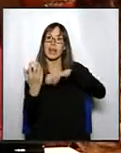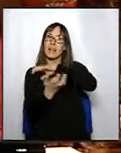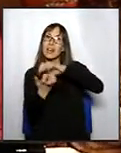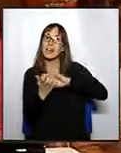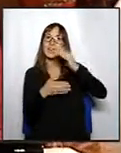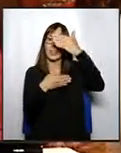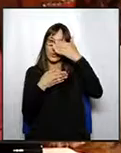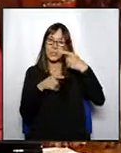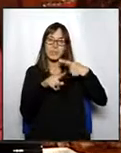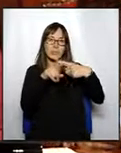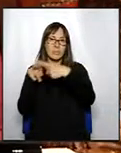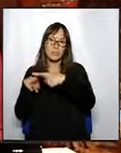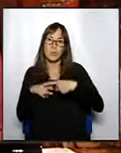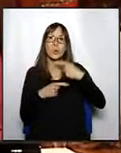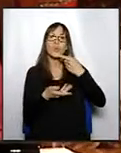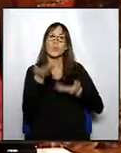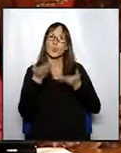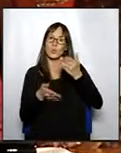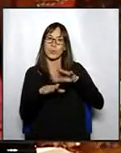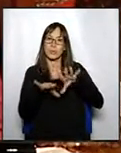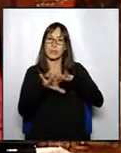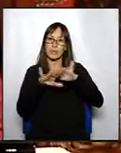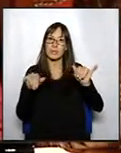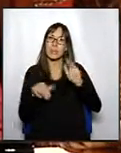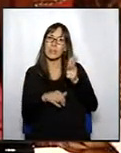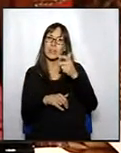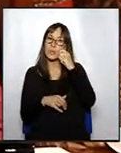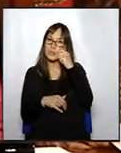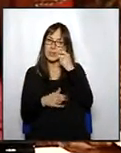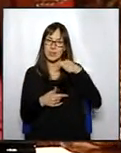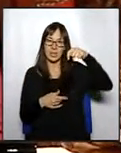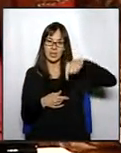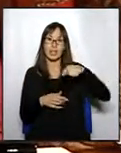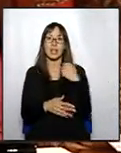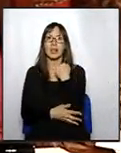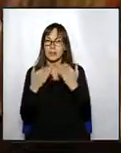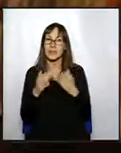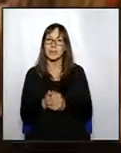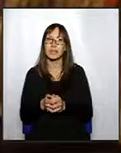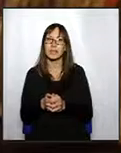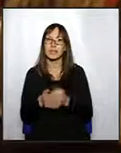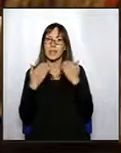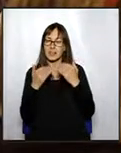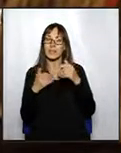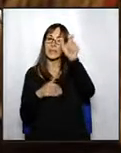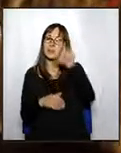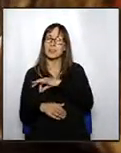per la pau, la justícia social i els drets humans. I aquí i arreu hi suporta la manifestació mai més. Senyor Anglada.